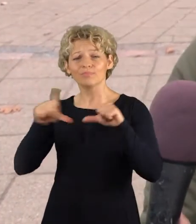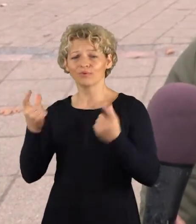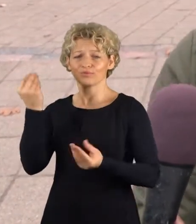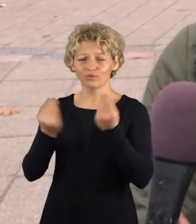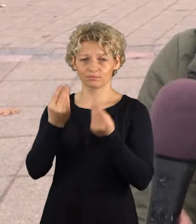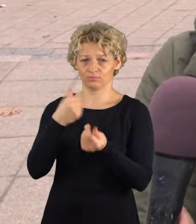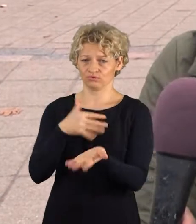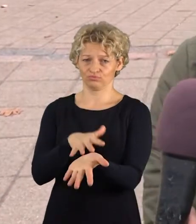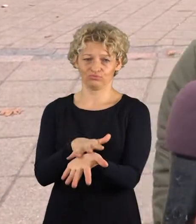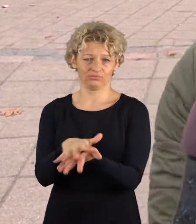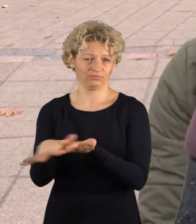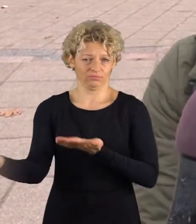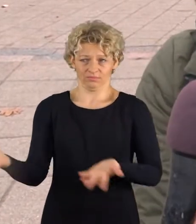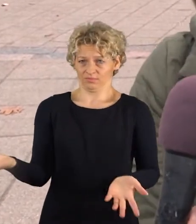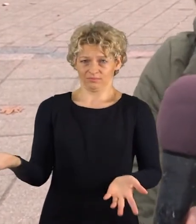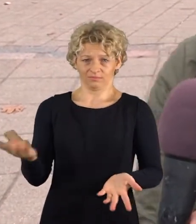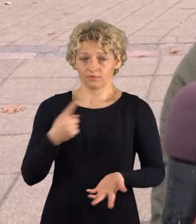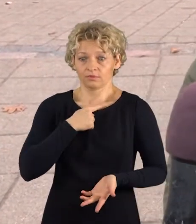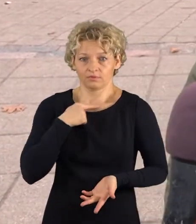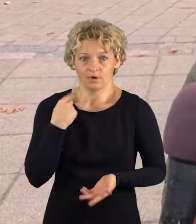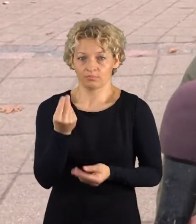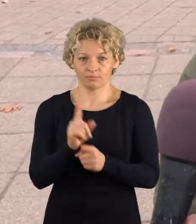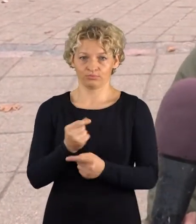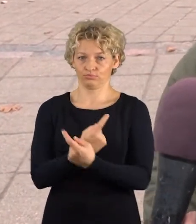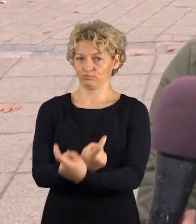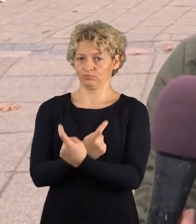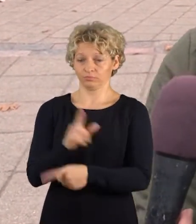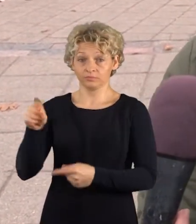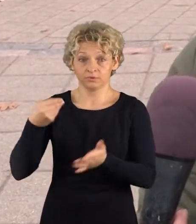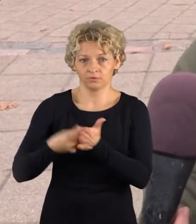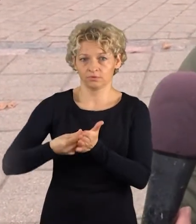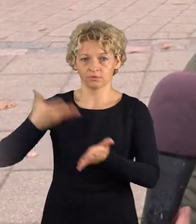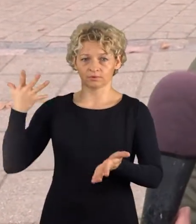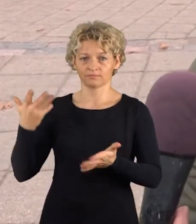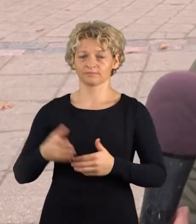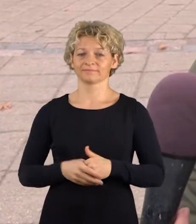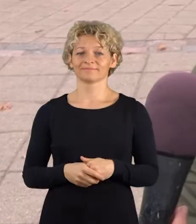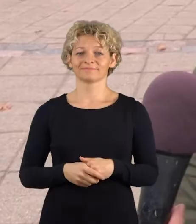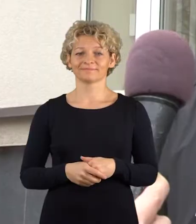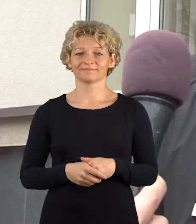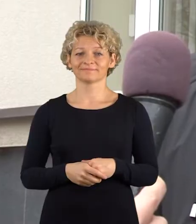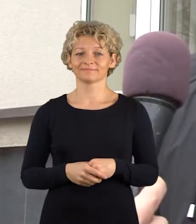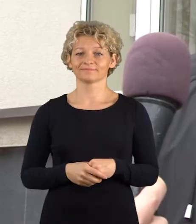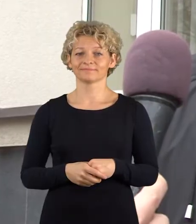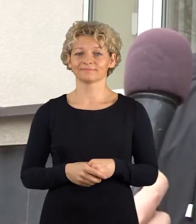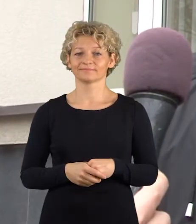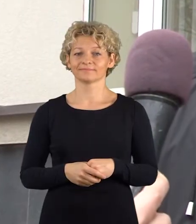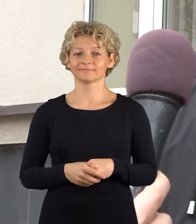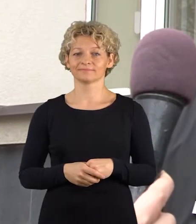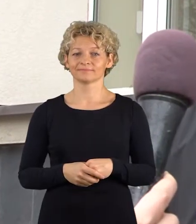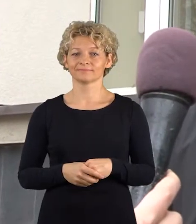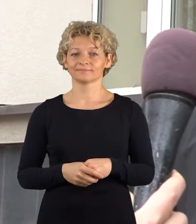baisi daug kainuoja, kiek žinom, taip iškiai baisu išleisti ir į mokyklą, ir į darželį. Žiūrėsim, kaip čia pasi. Realiai tai ne.